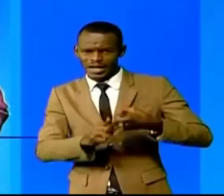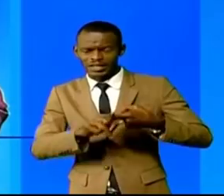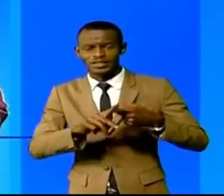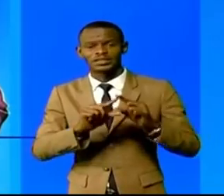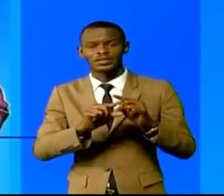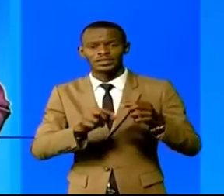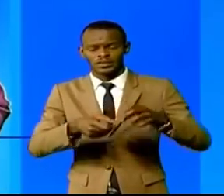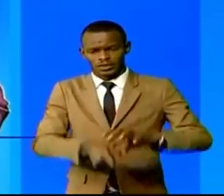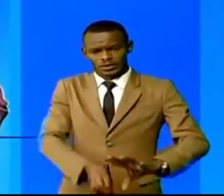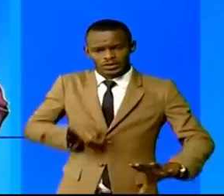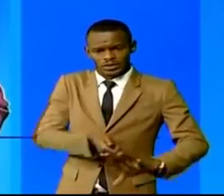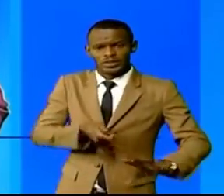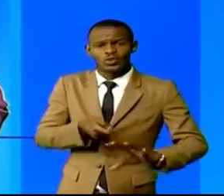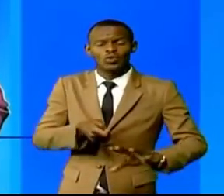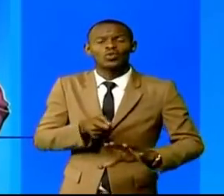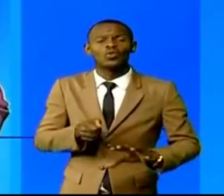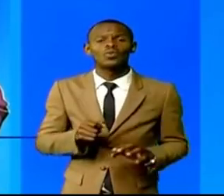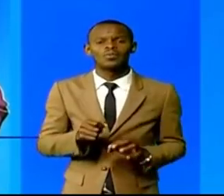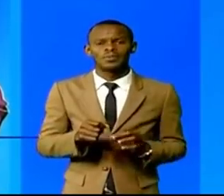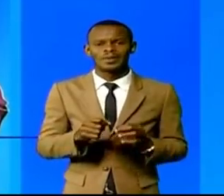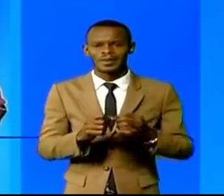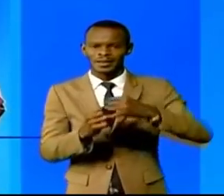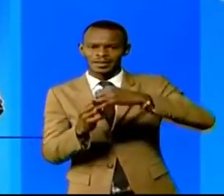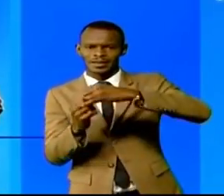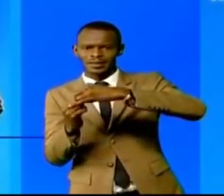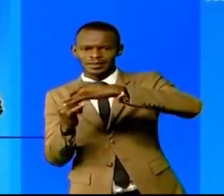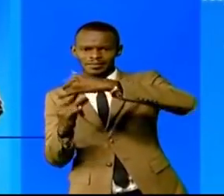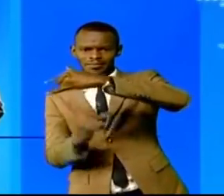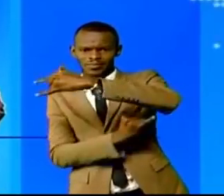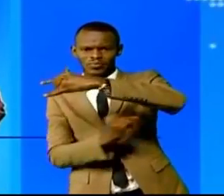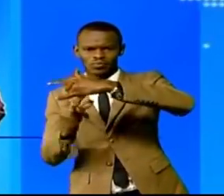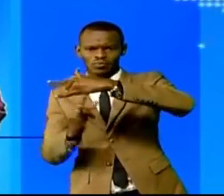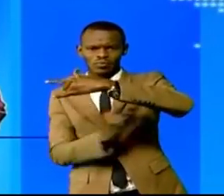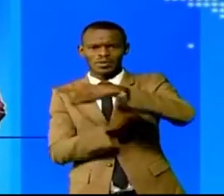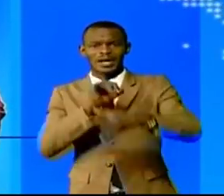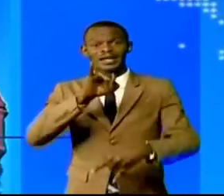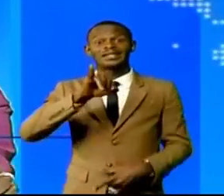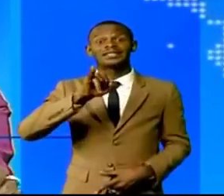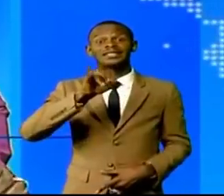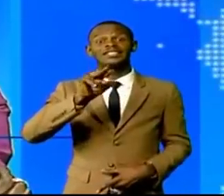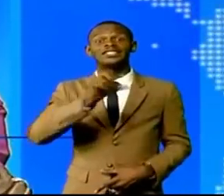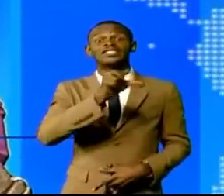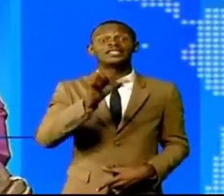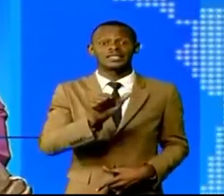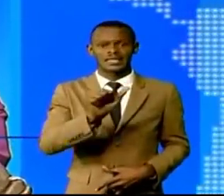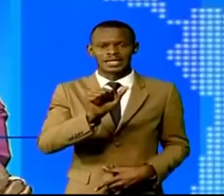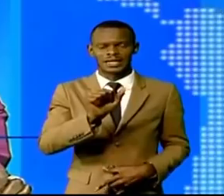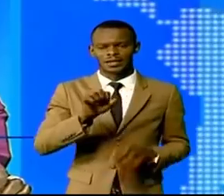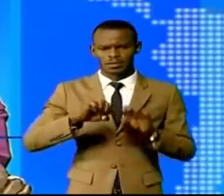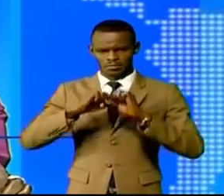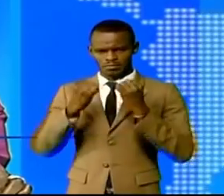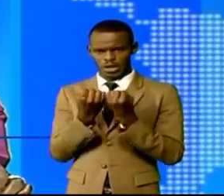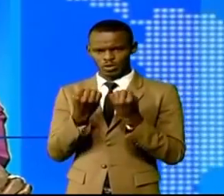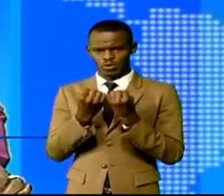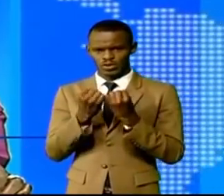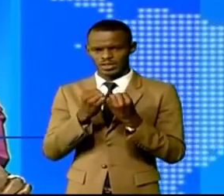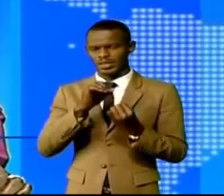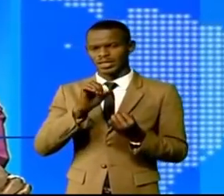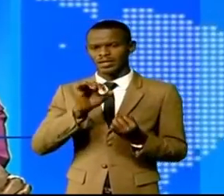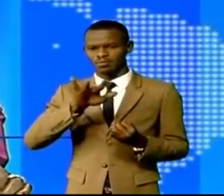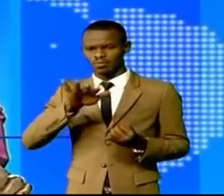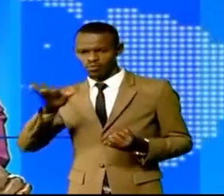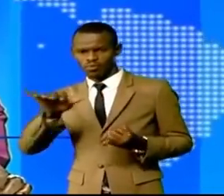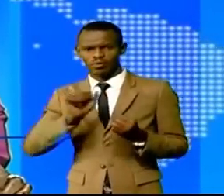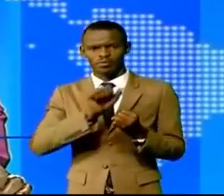responsables des entreprises Glencore et KCC en ont fait par au ministre des Ressources Hydrauliques